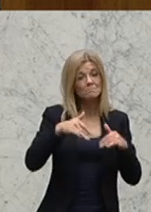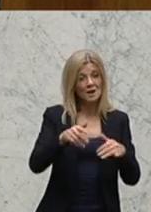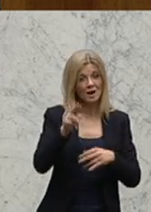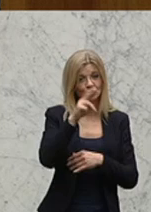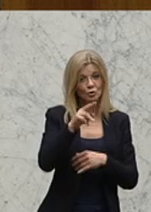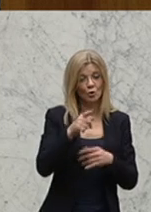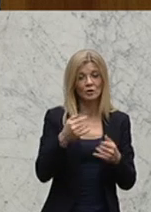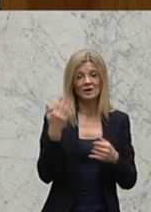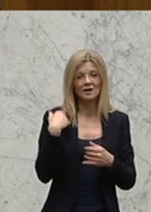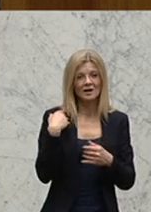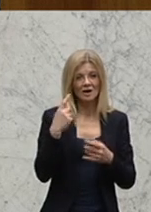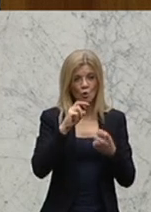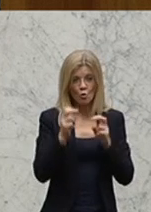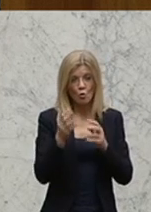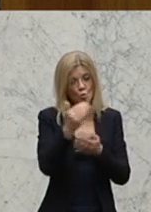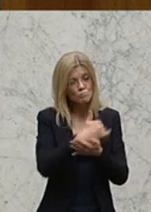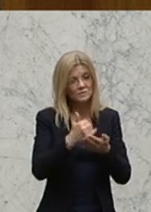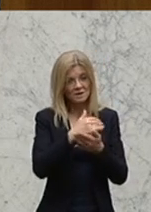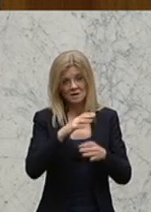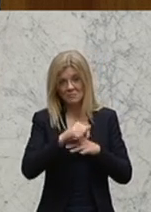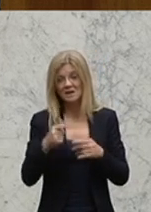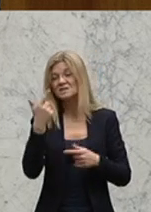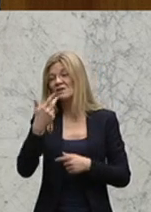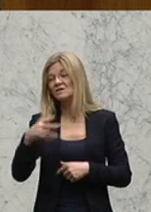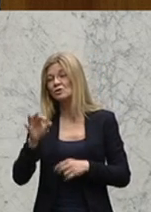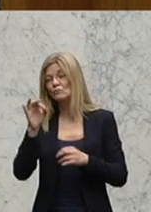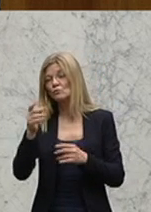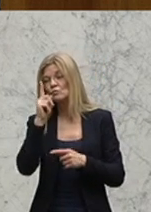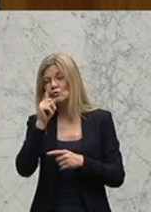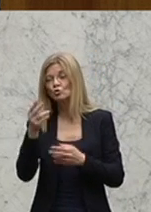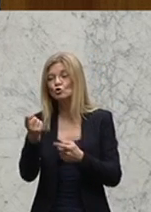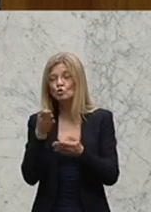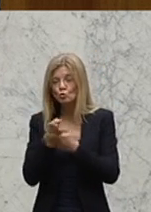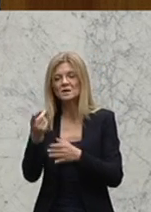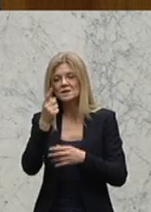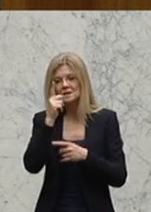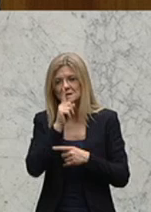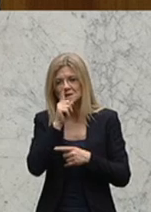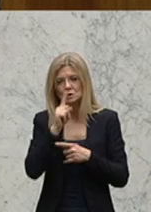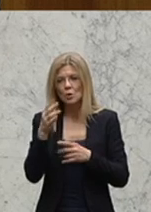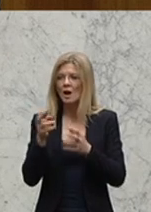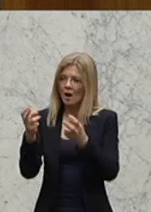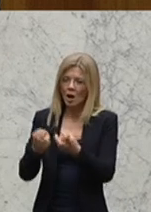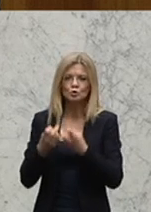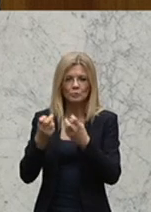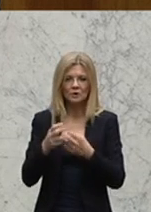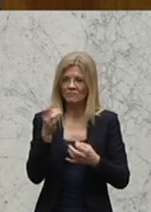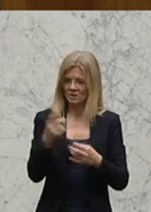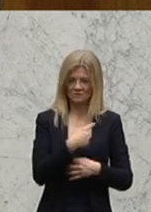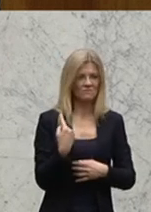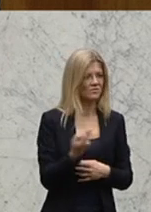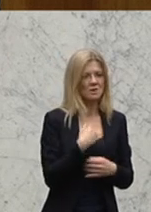Verbrechenswirtschaft gemacht wird. Zwei Drittel davon aus sexueller Ausbeutung. Und was haben wir bis jetzt dazu gemacht? Es gab viele